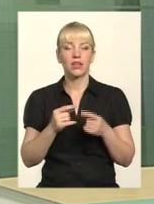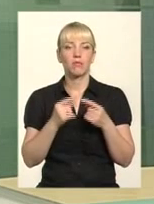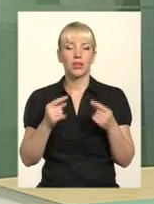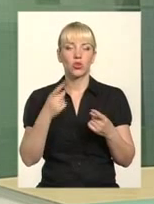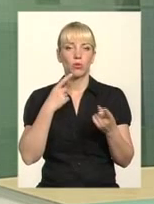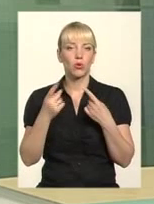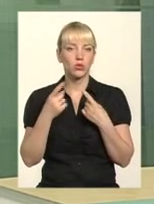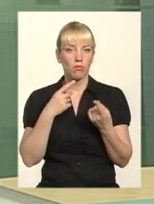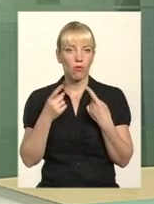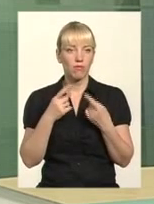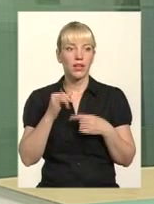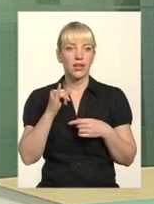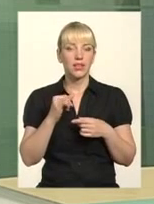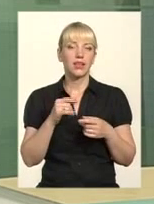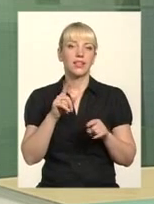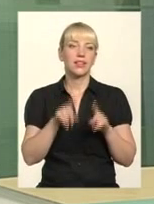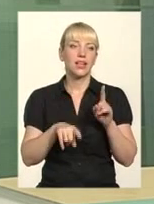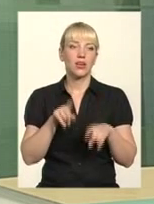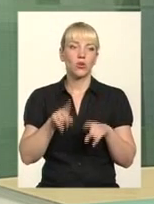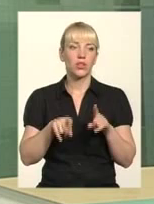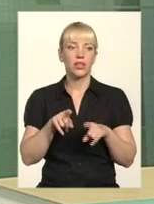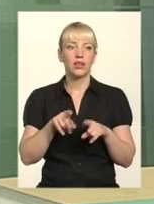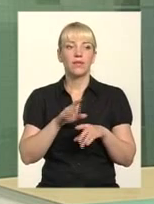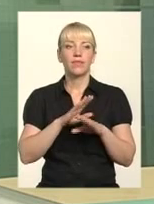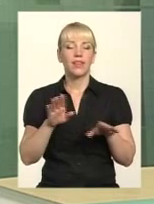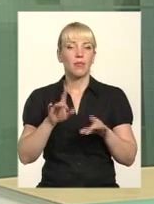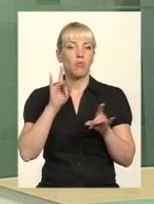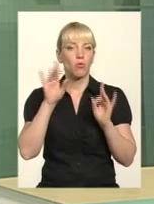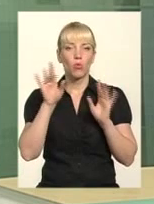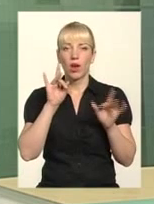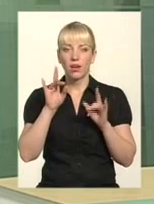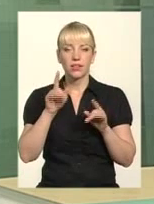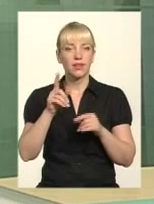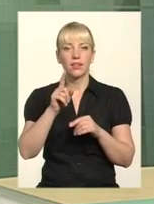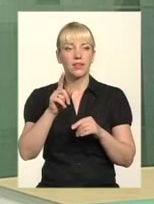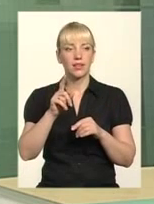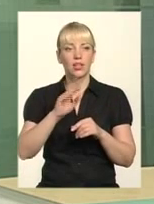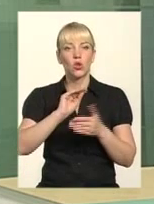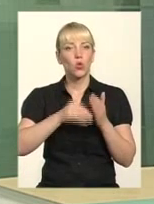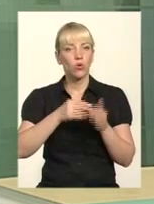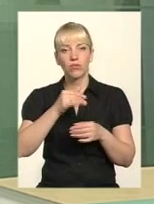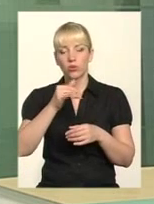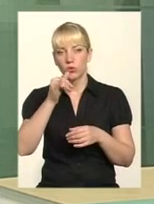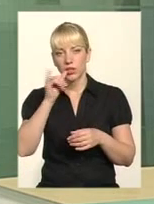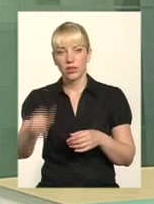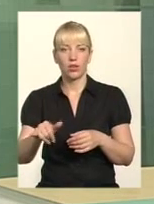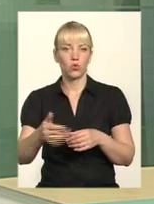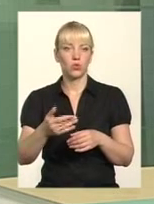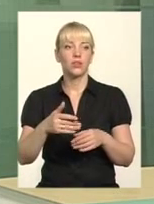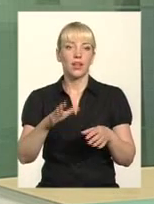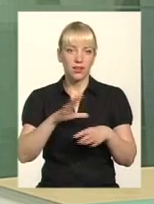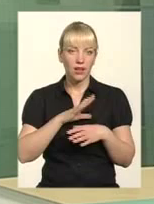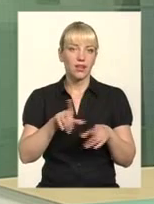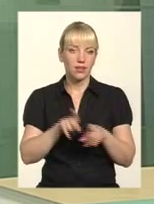розмови, і методом деколи, скажімо, непопулярними методами, десь там довідку не дати. Бувають і такі